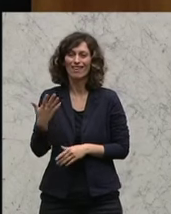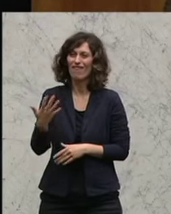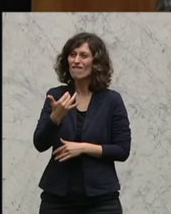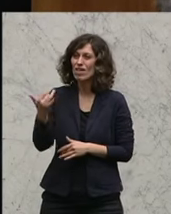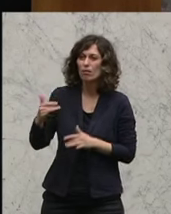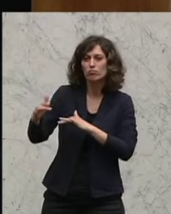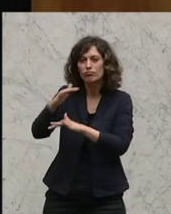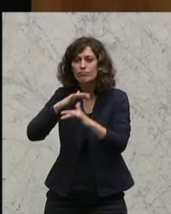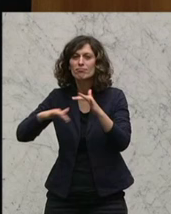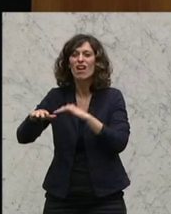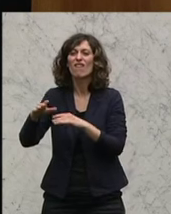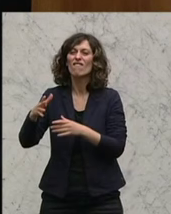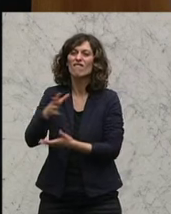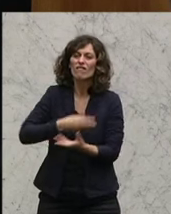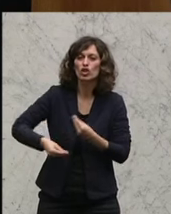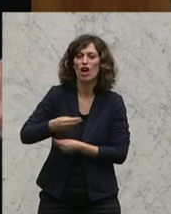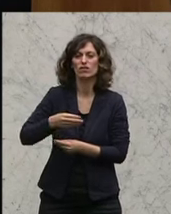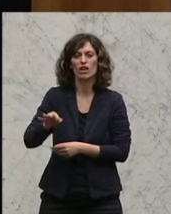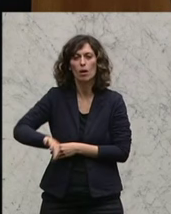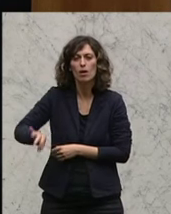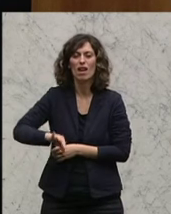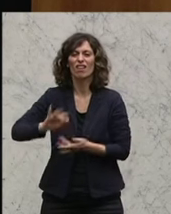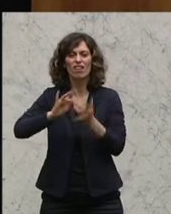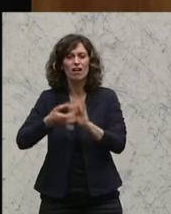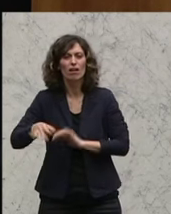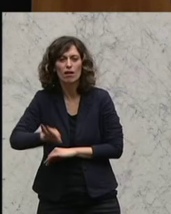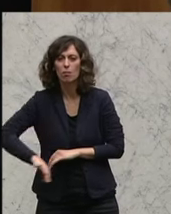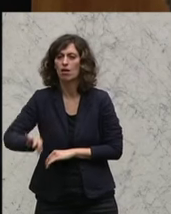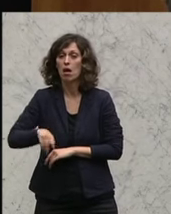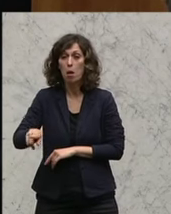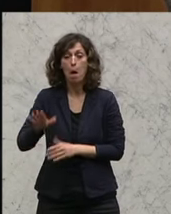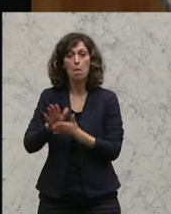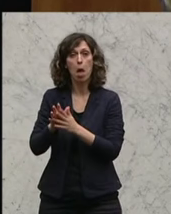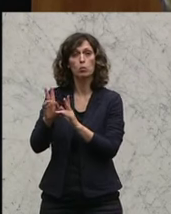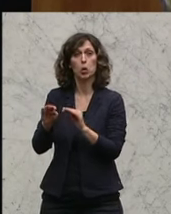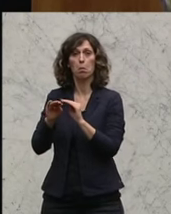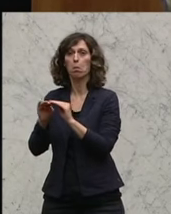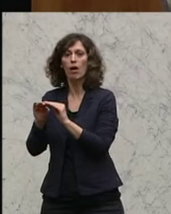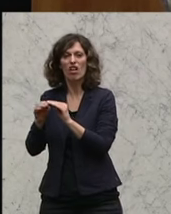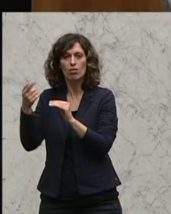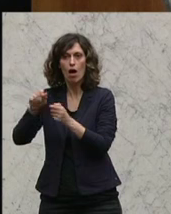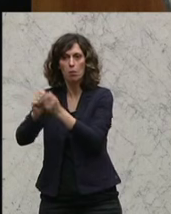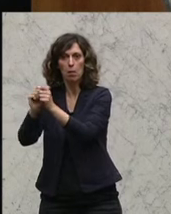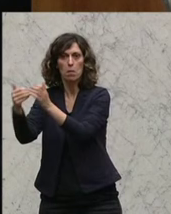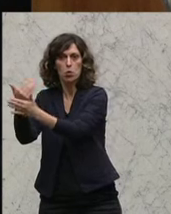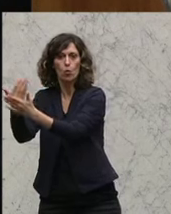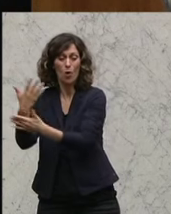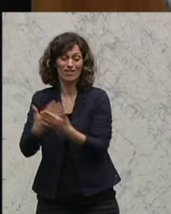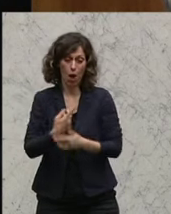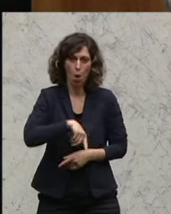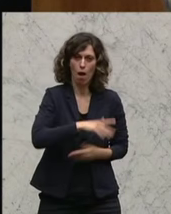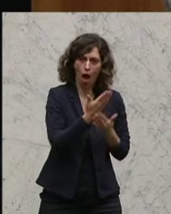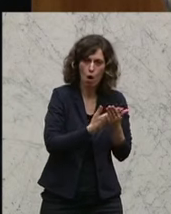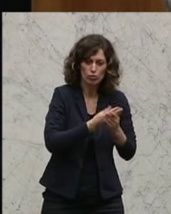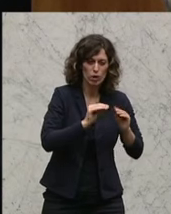Machenschaften betrifft, in der Wirtschaftskriminalität, in der Internetkriminalität nicht stehen bleibt. Hier auszubilden, ist ganz was Wesentliches für